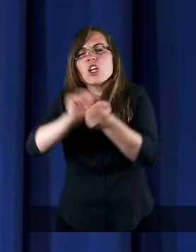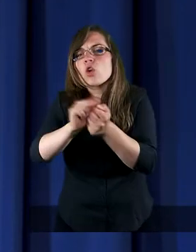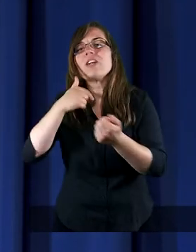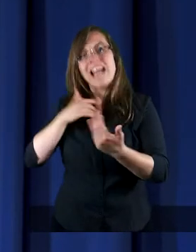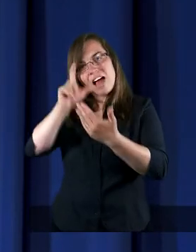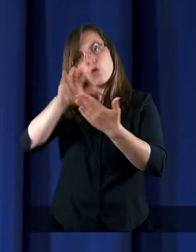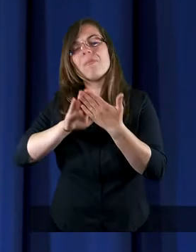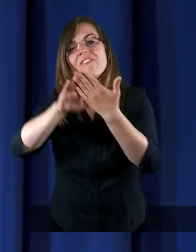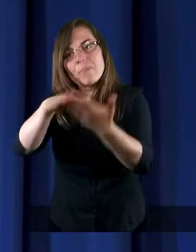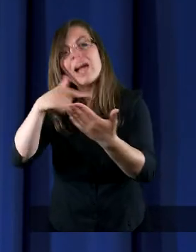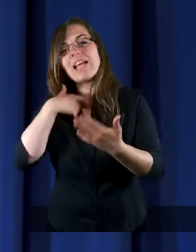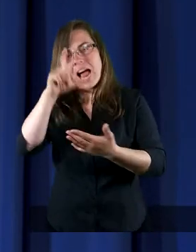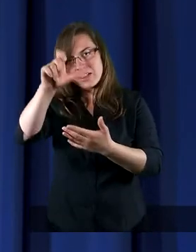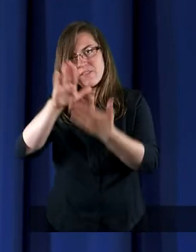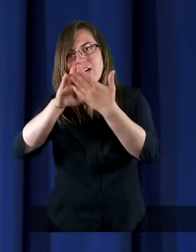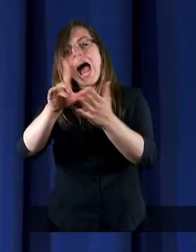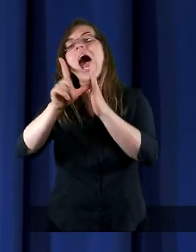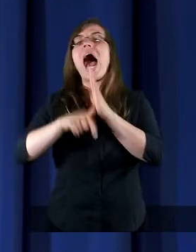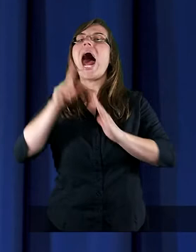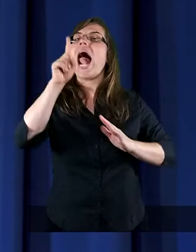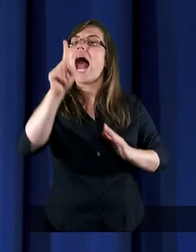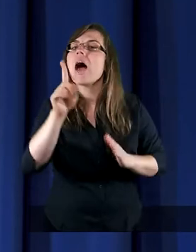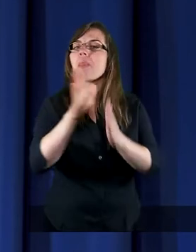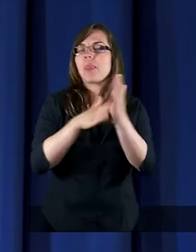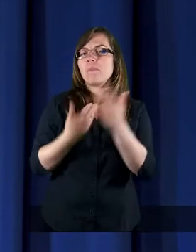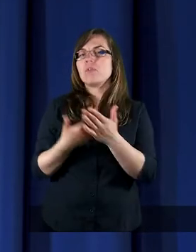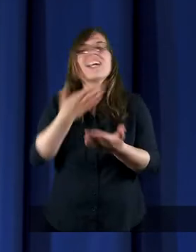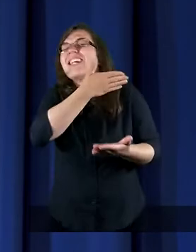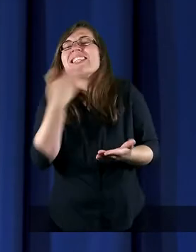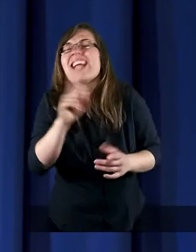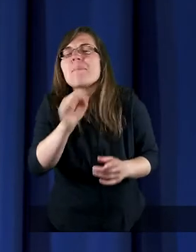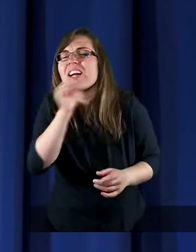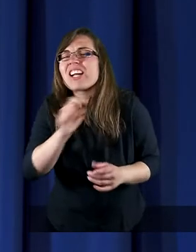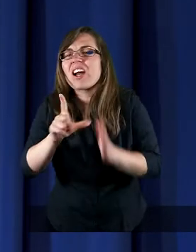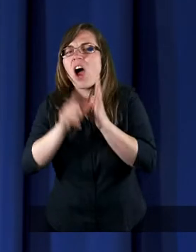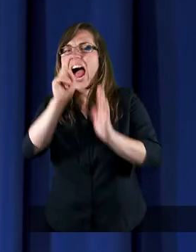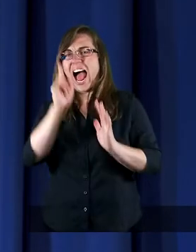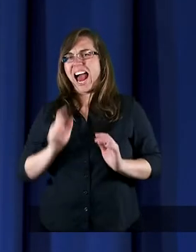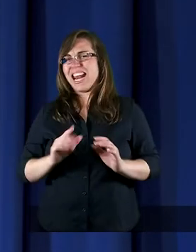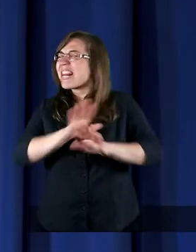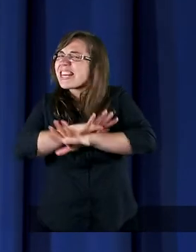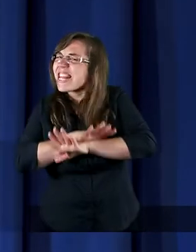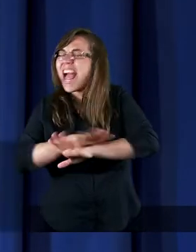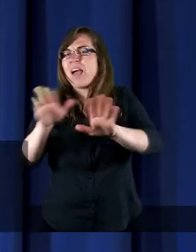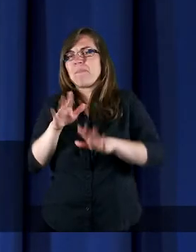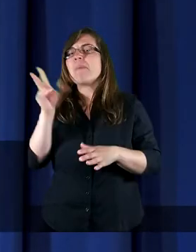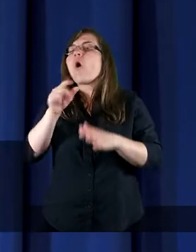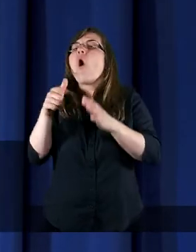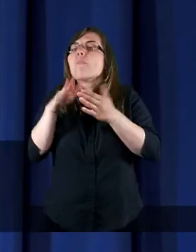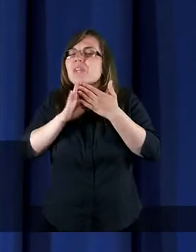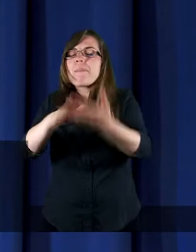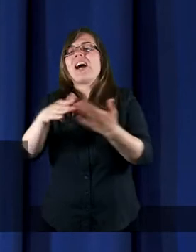Albo ja ci wybaczę, ale kochani, będzie żadnego przebaczenia.